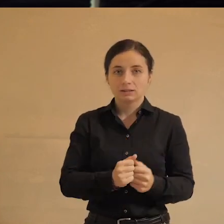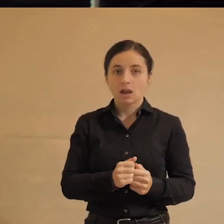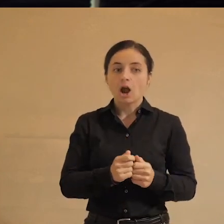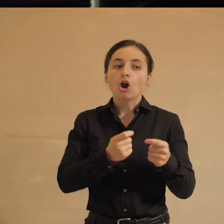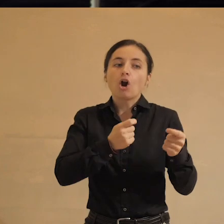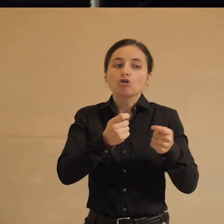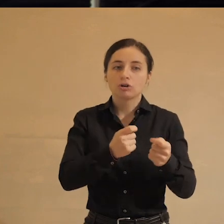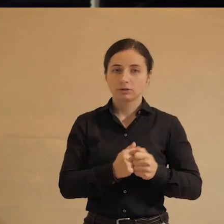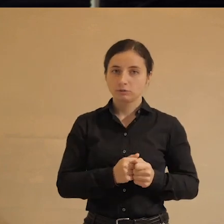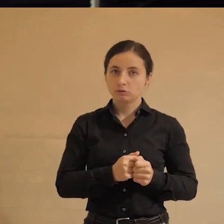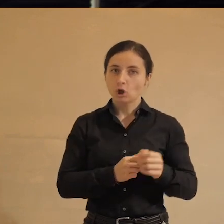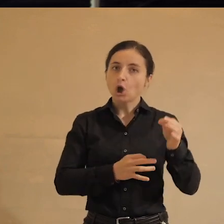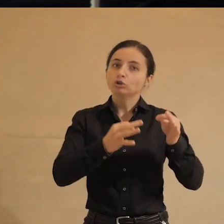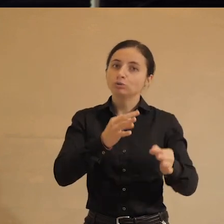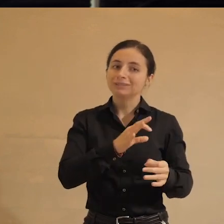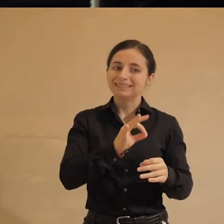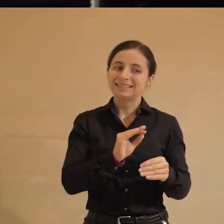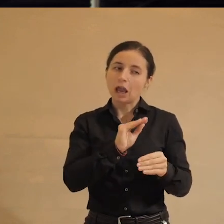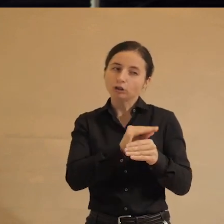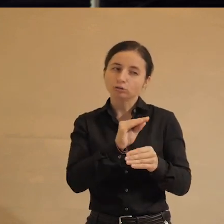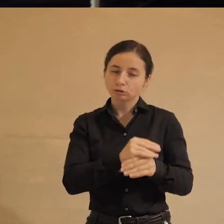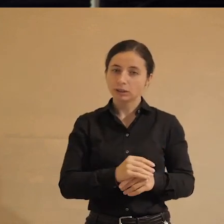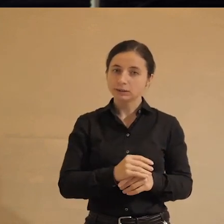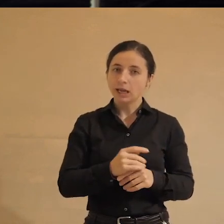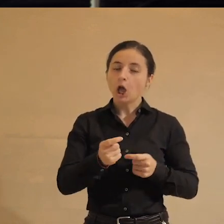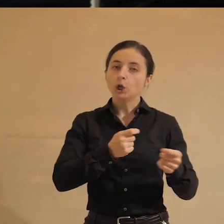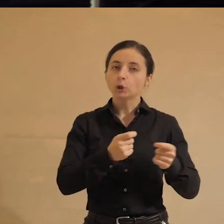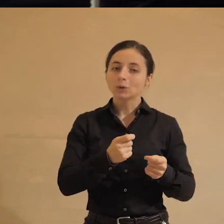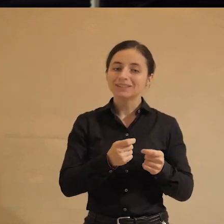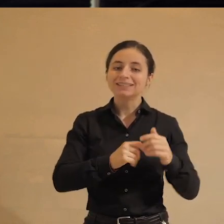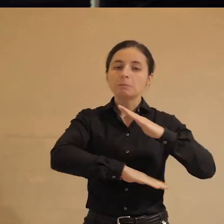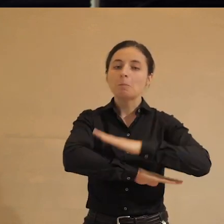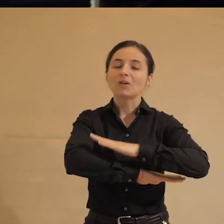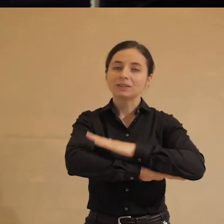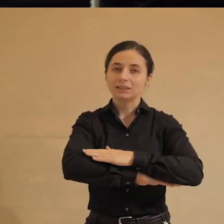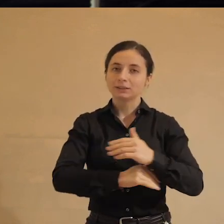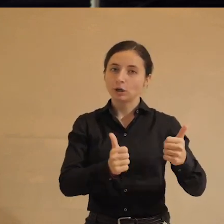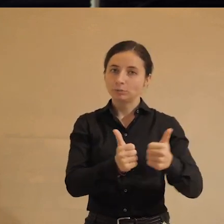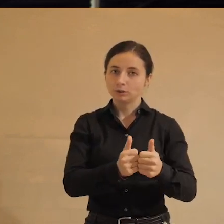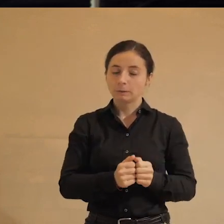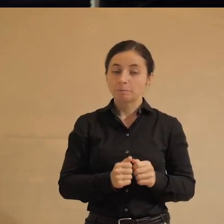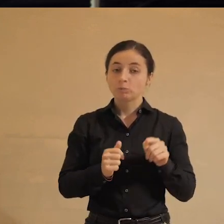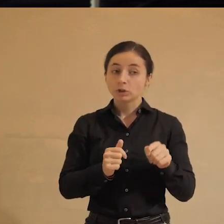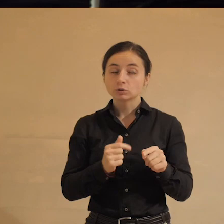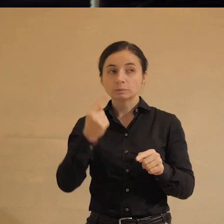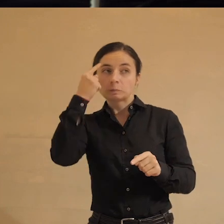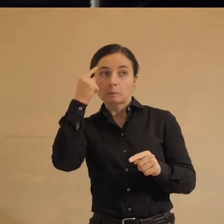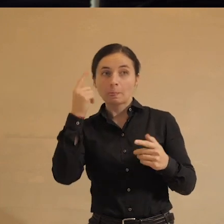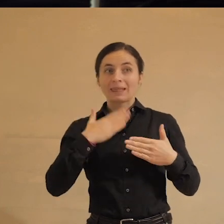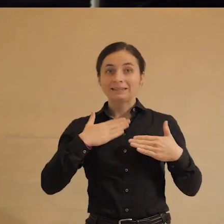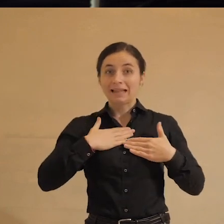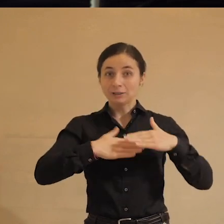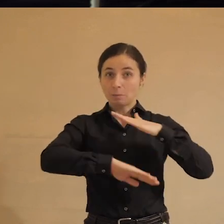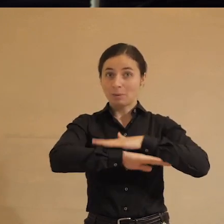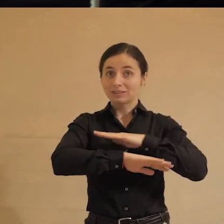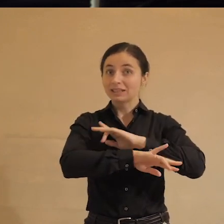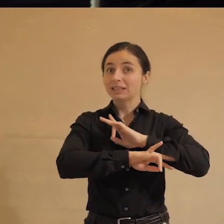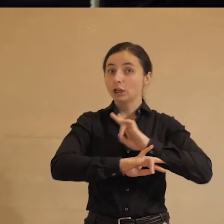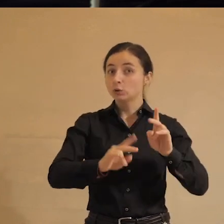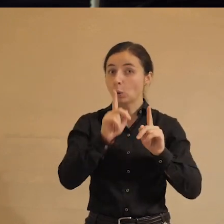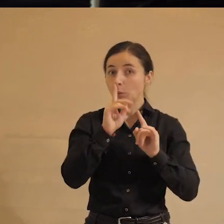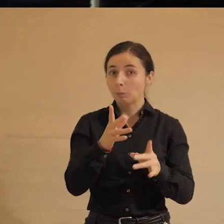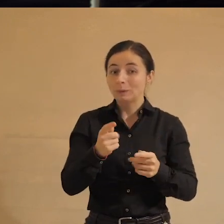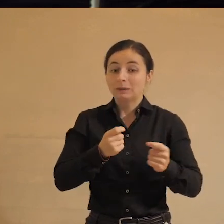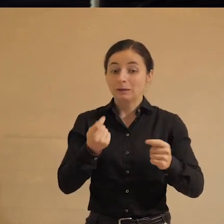контролировать, судить и осуждать, регулировать поведение ближнего, находясь в наивной надежде, что наше поведение никто не будет регулировать, потому